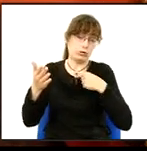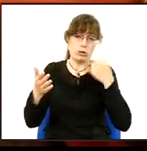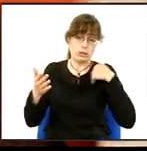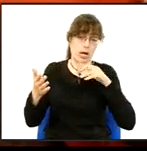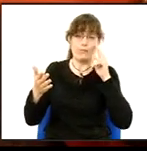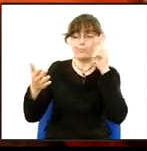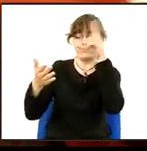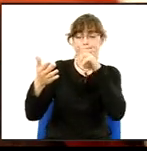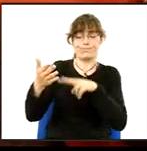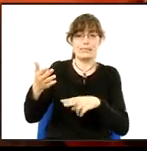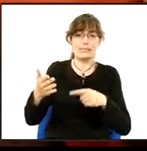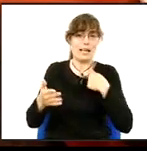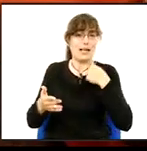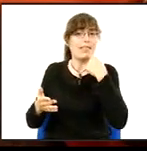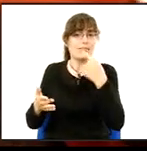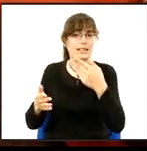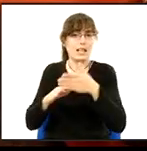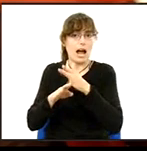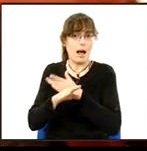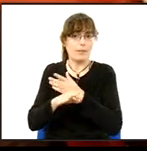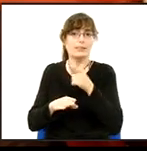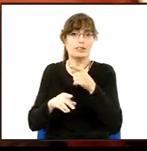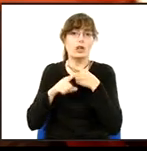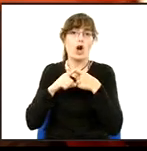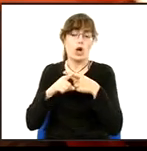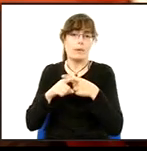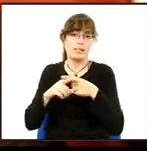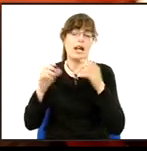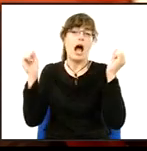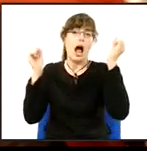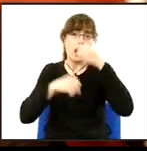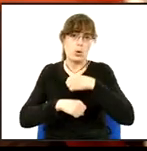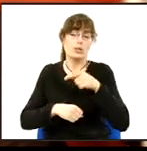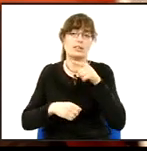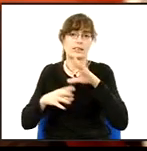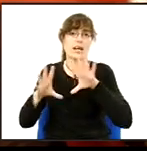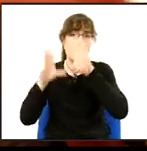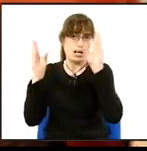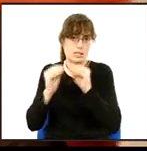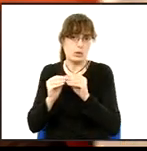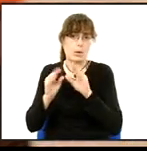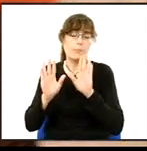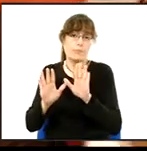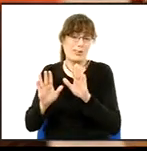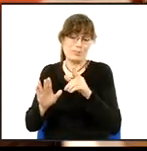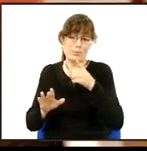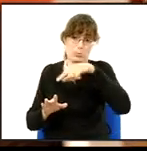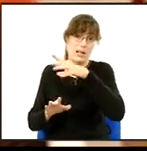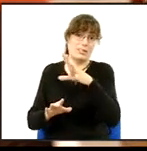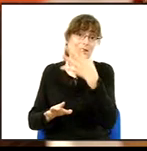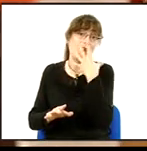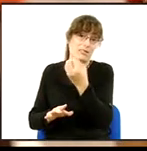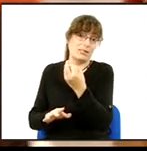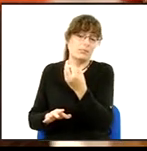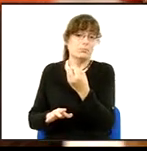Per tant, i tal com hem dit abans, podríem compartir part dels acords d'aquesta resolució, però, com podran comprendre, alguns